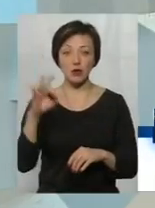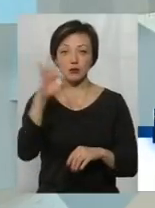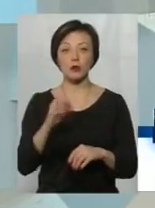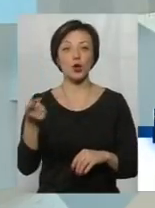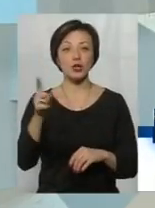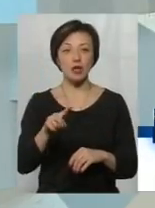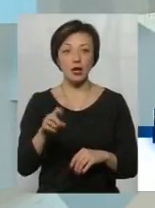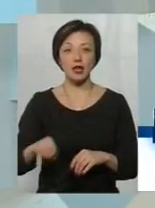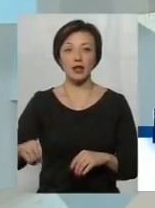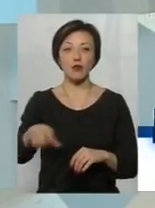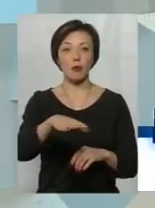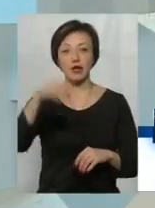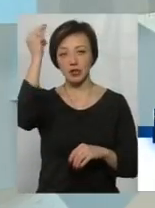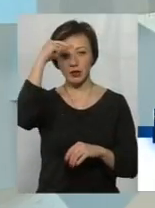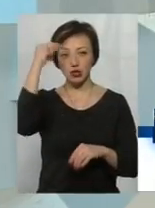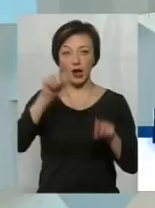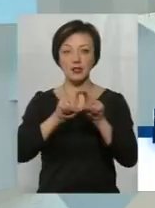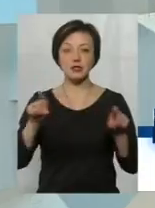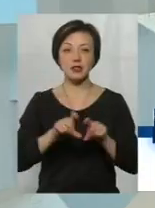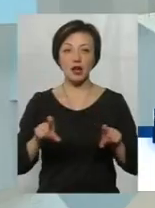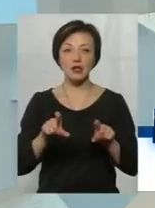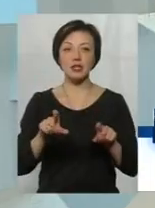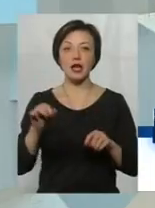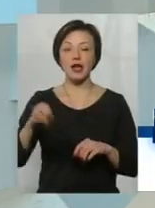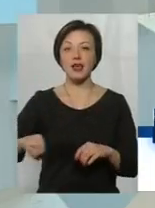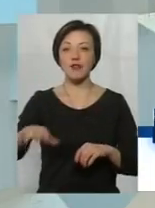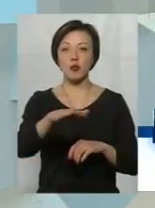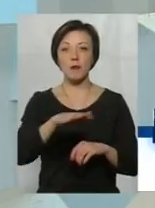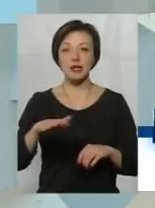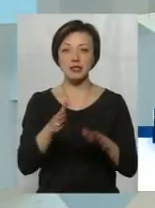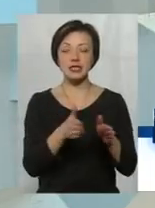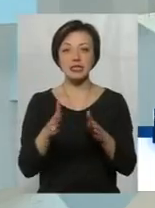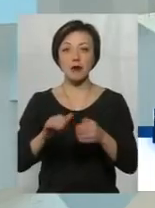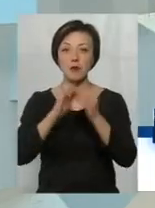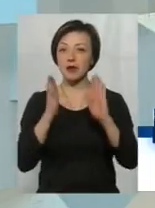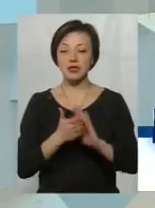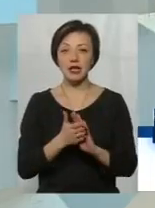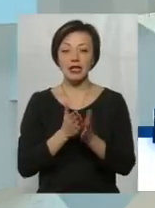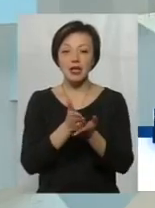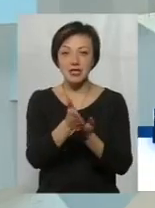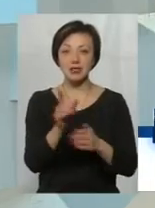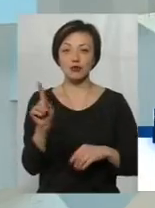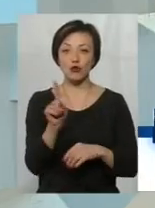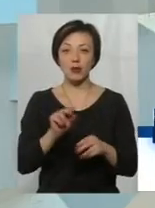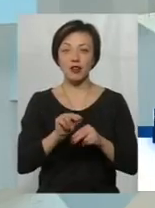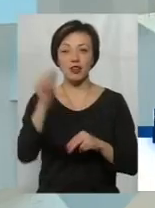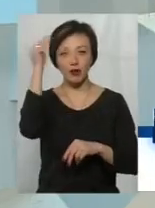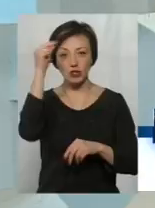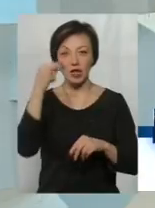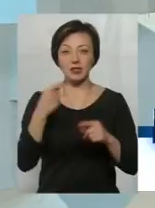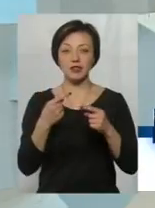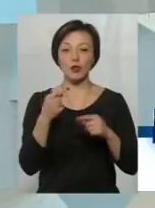європейські навчальні заклади, європейська система, в принципі, вони не тільки націлені на те, щоб навчалися в